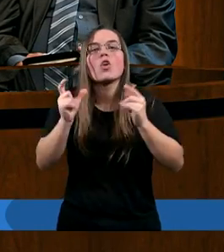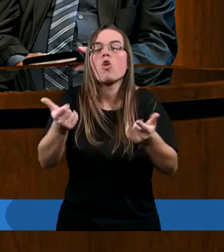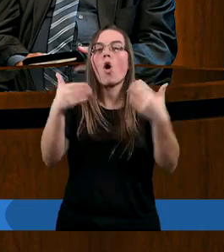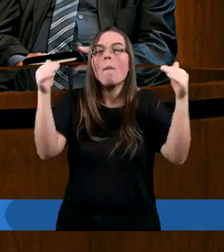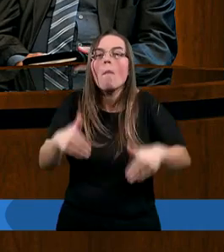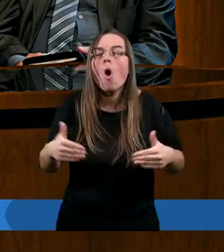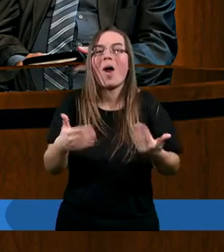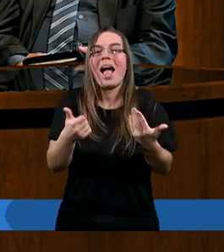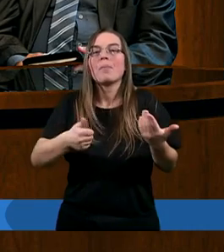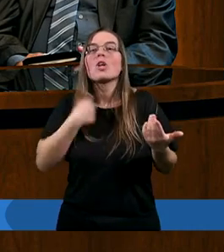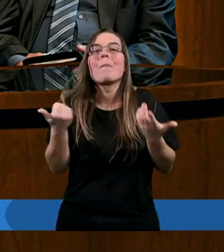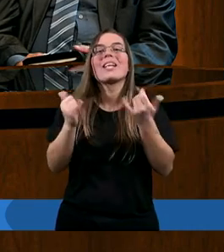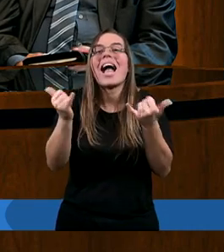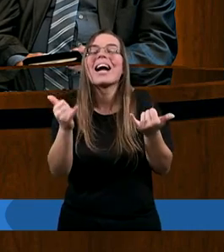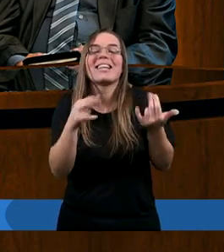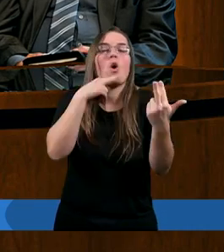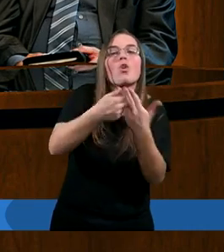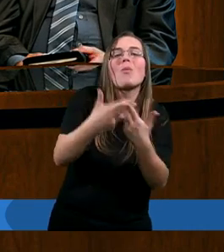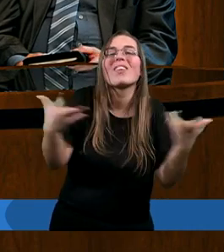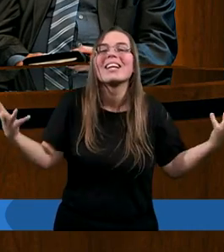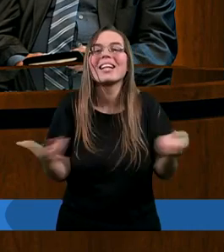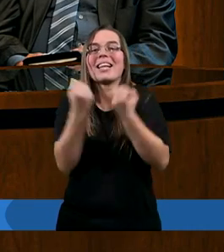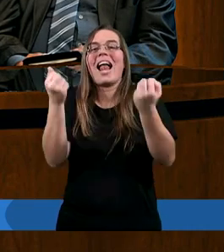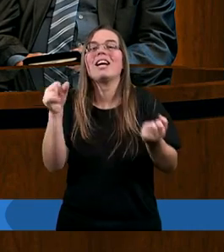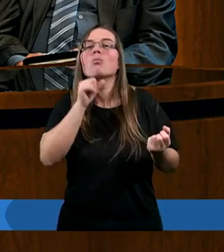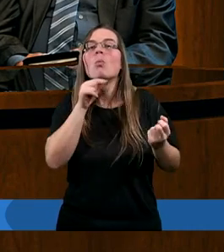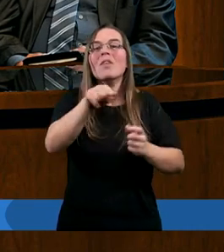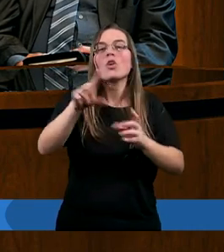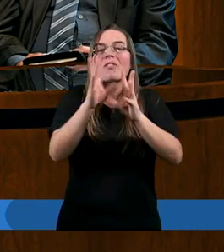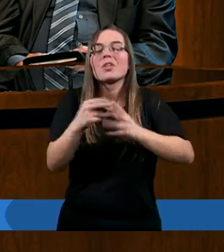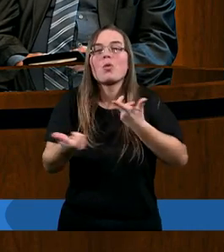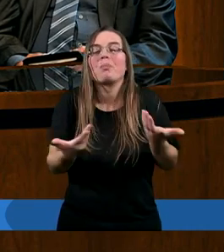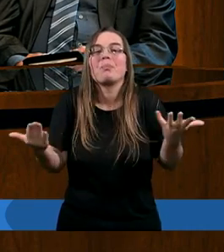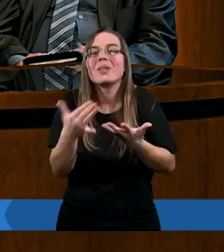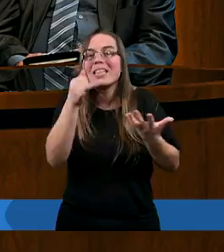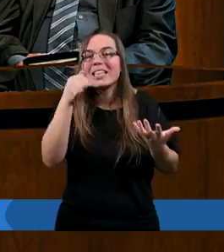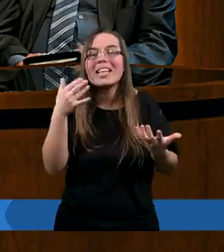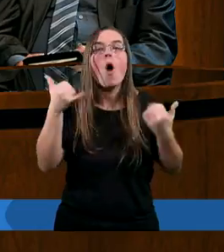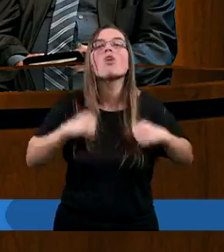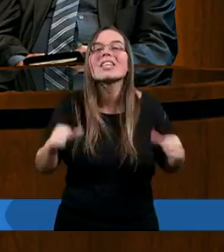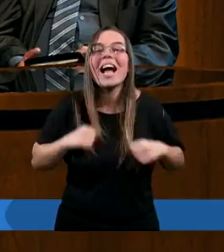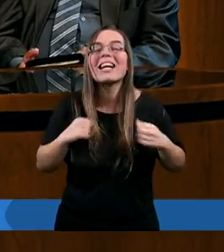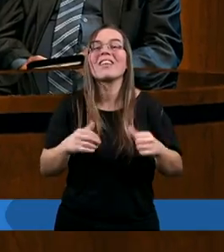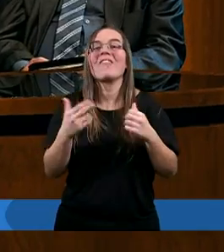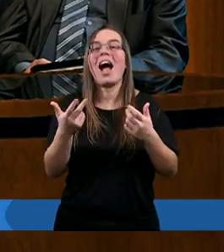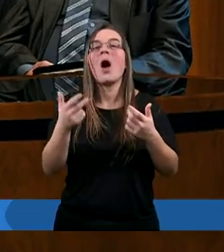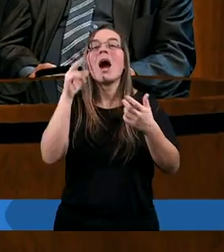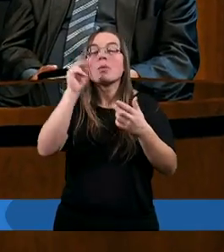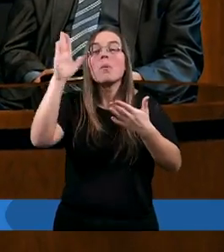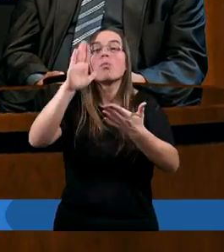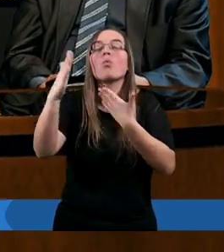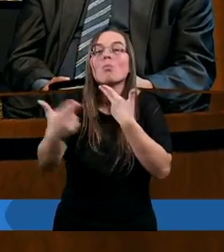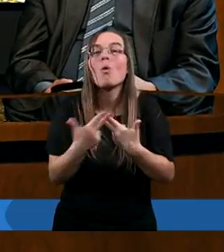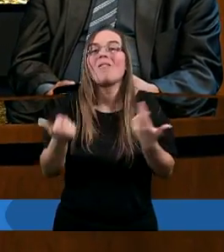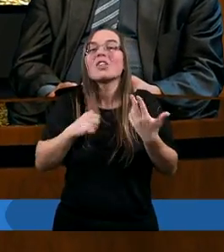w stanie znaleźć. Jakie odpowiedzi, jaką dietę, jak tak dalej. I oczekiwałam tak, że Bóg mi